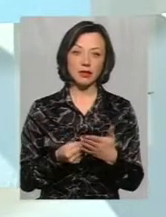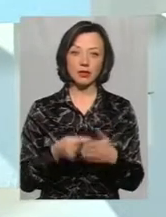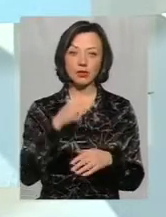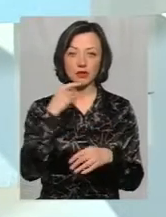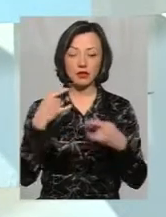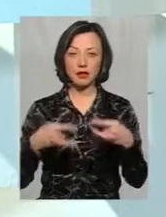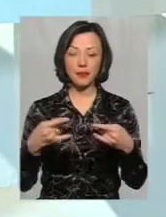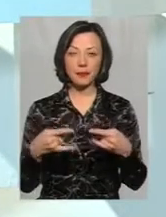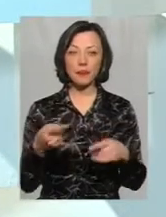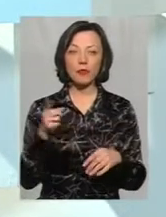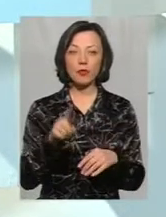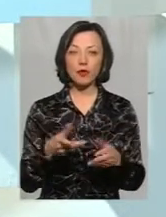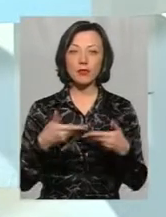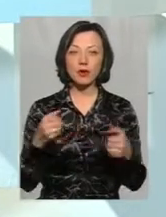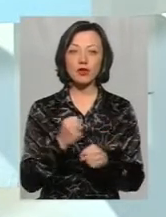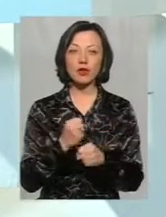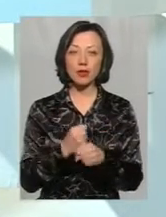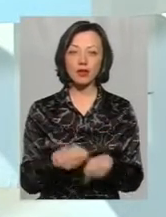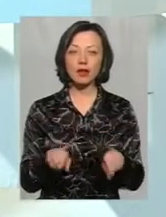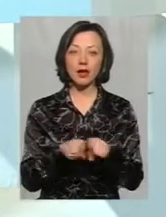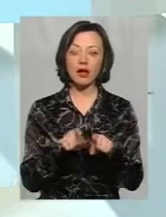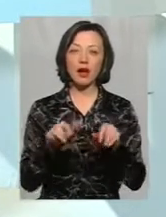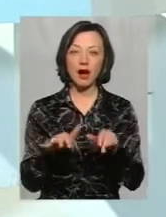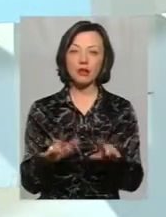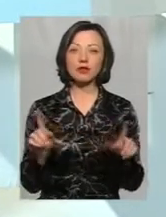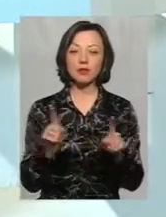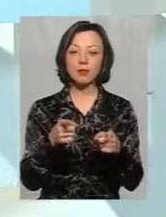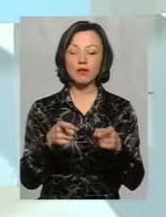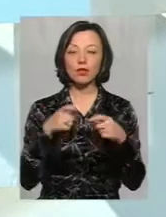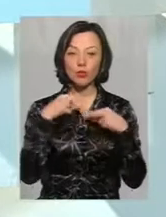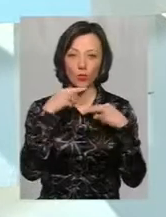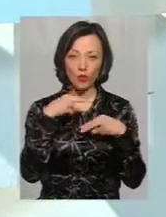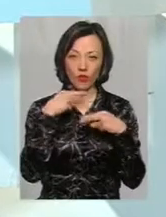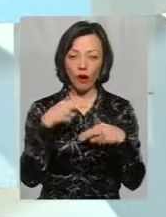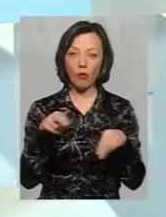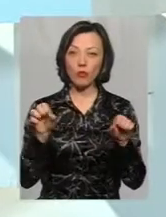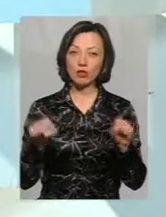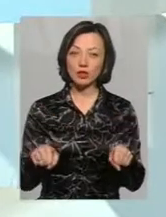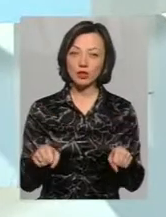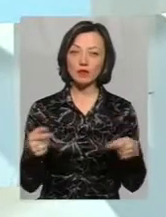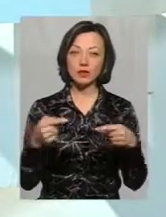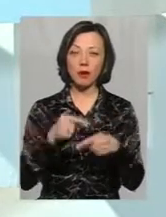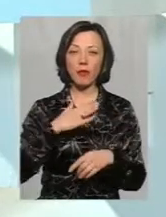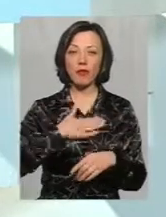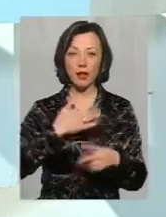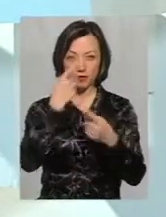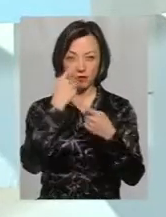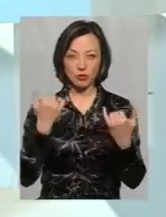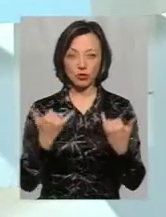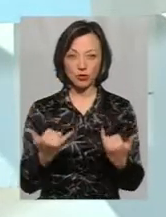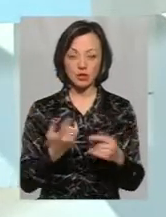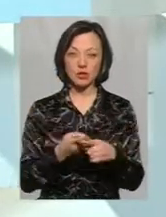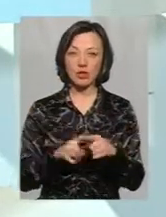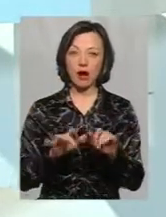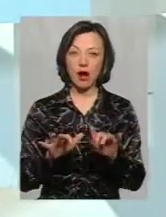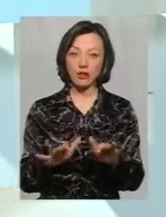телебачення. Тому саме ми і робимо такі своєрідні акції для того, щоб привернути увагу, що, можливо, саме наш ефір сьогодні, ця